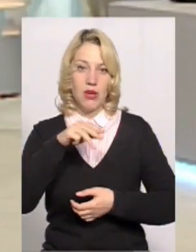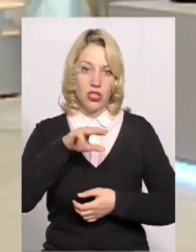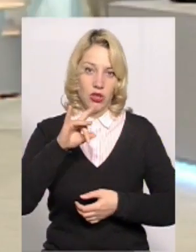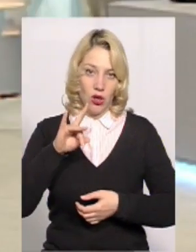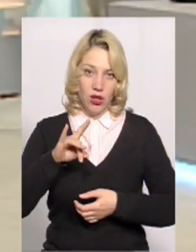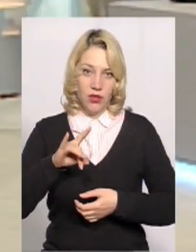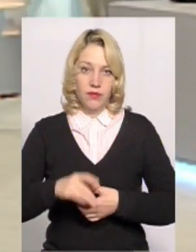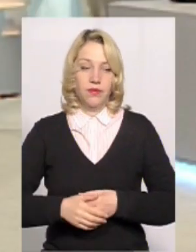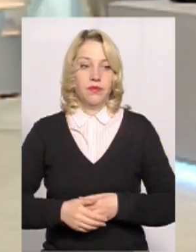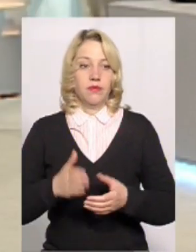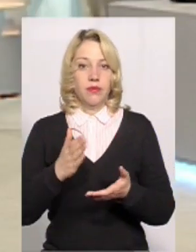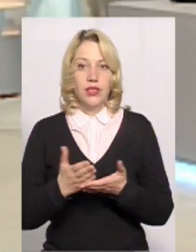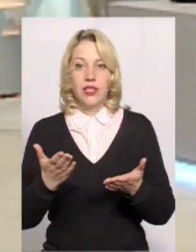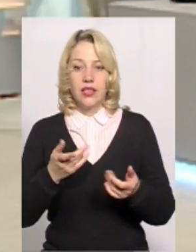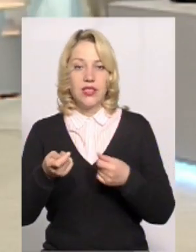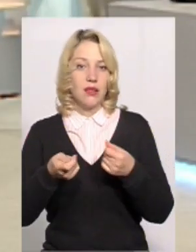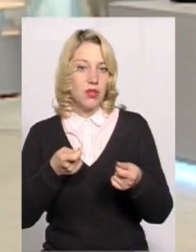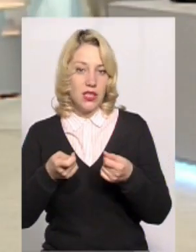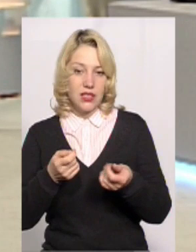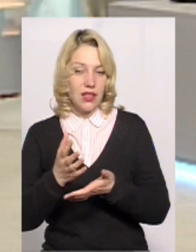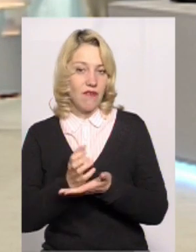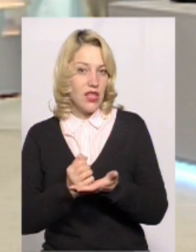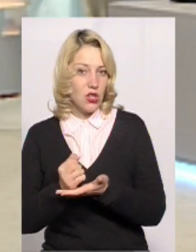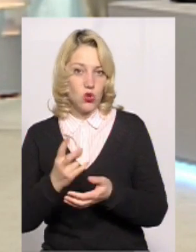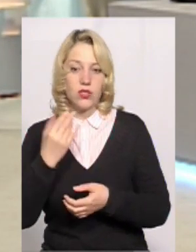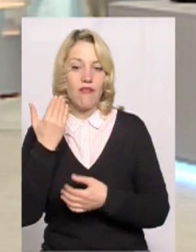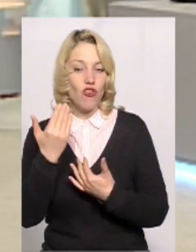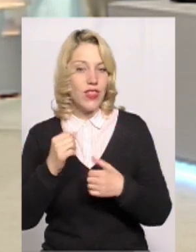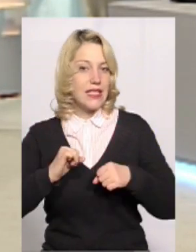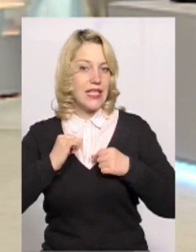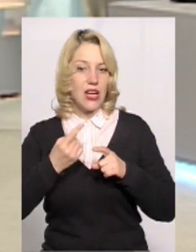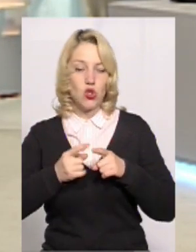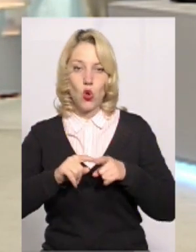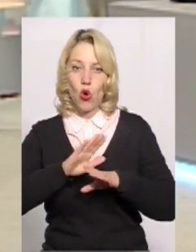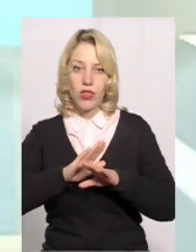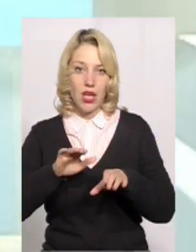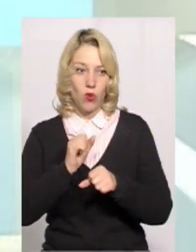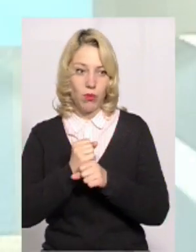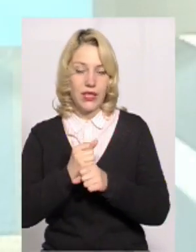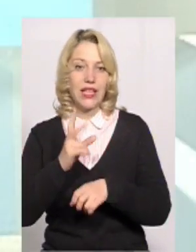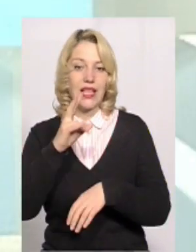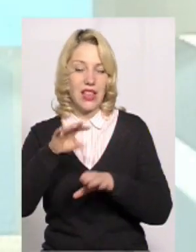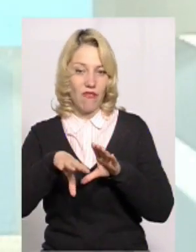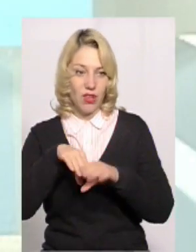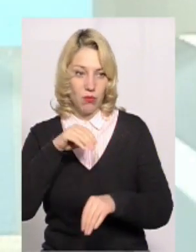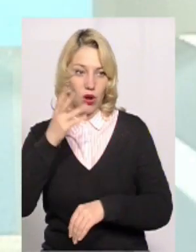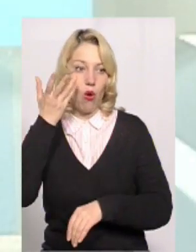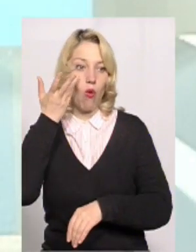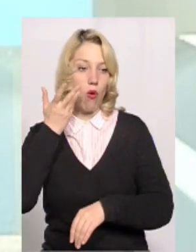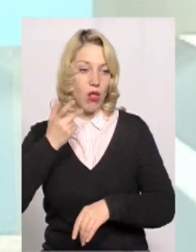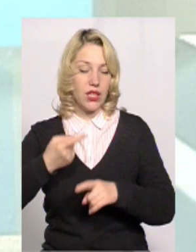турі, от, мати якийсь адміністративний ресурс. Значить, вони не стараються цього робити. Більше того, на самих виборах, коли,